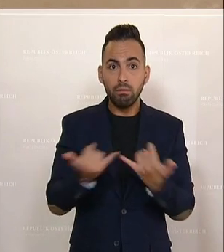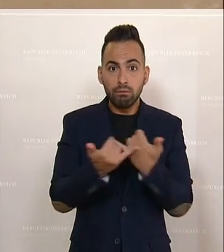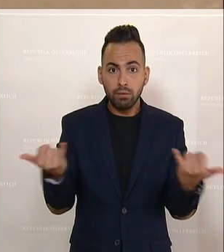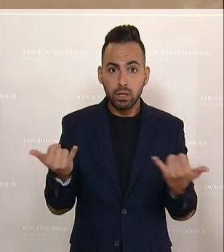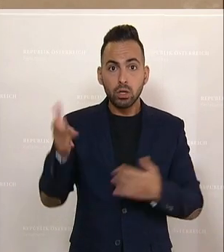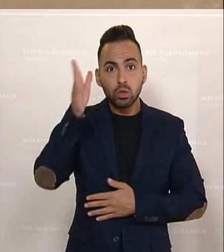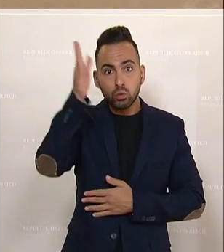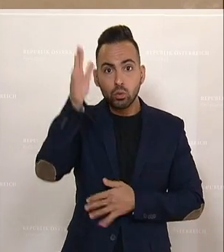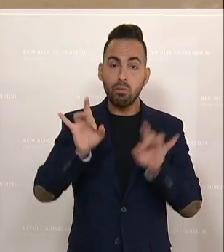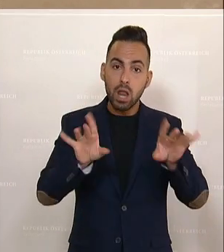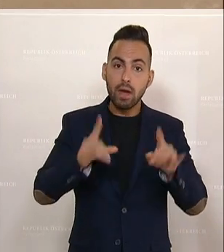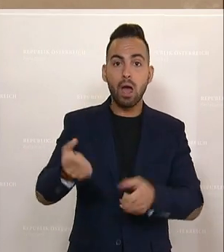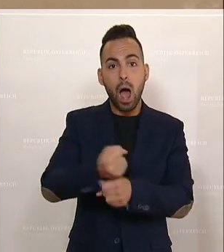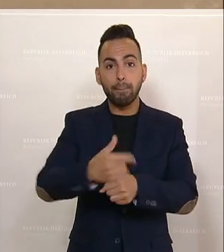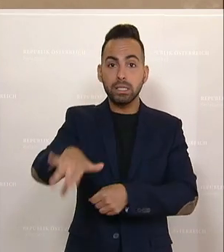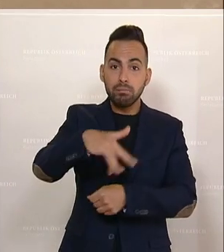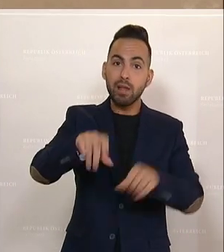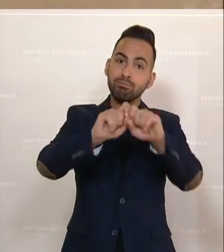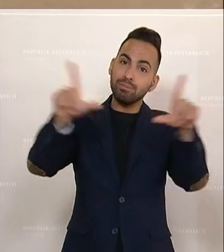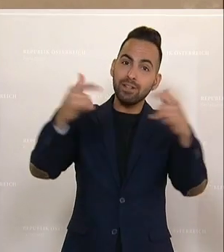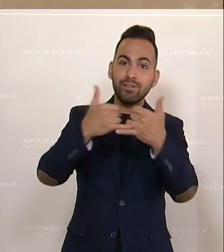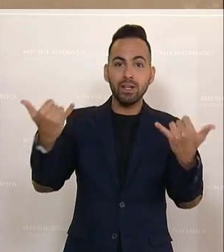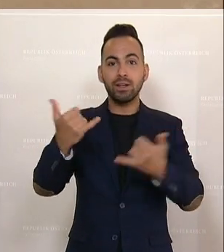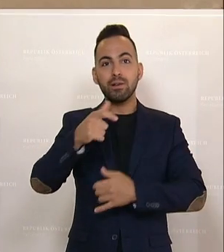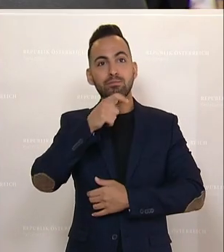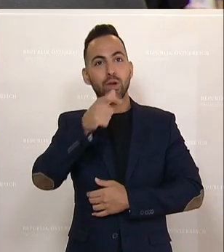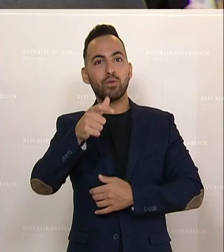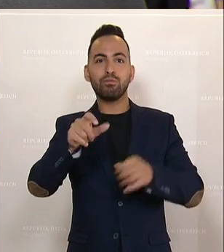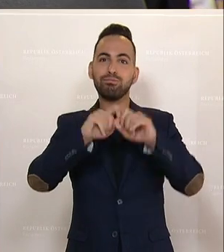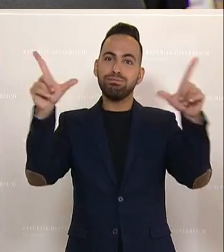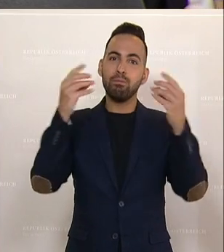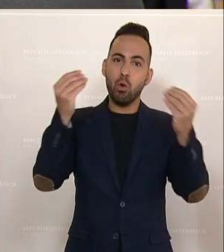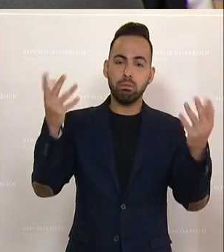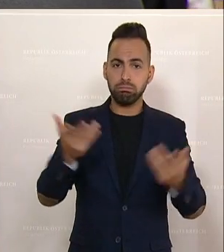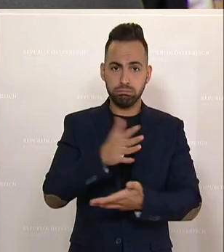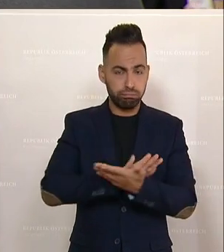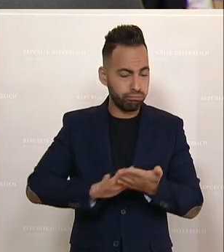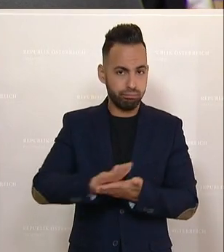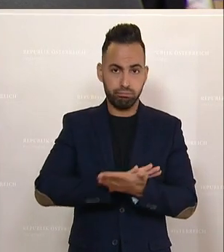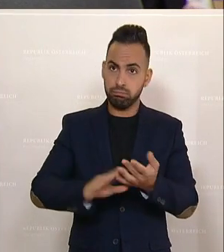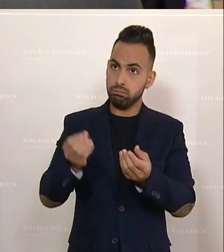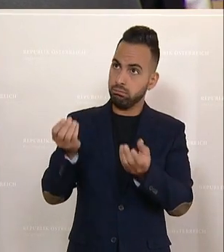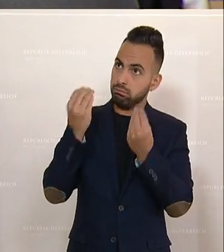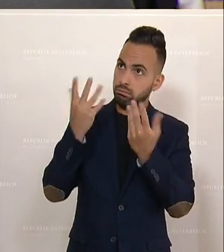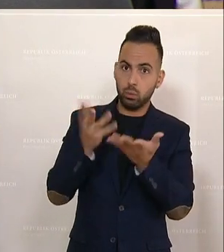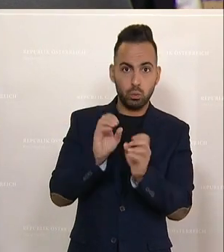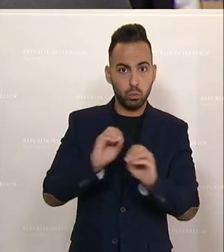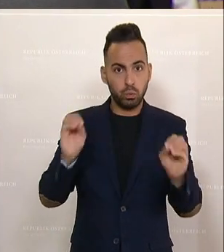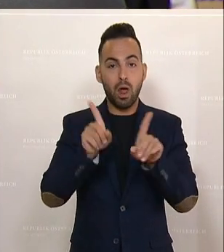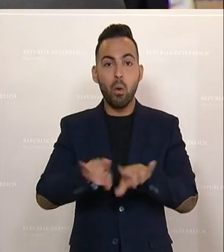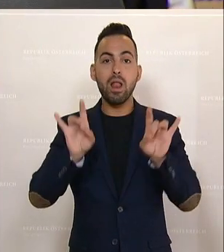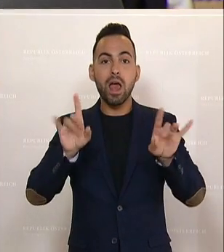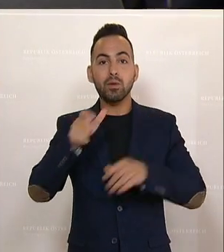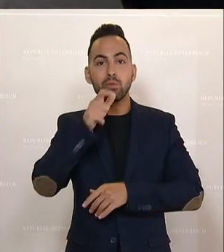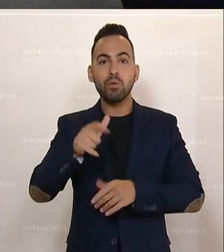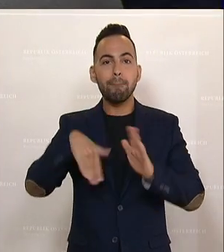der zukünftige Lehrerarbeitsplatz ausschauen soll, ein moderner Arbeitsplatz. Und Sie haben auch keine Vision, wie Sie diesen Lehrerberuf